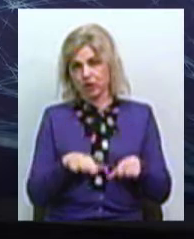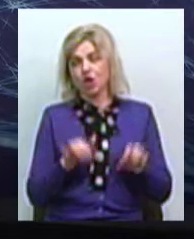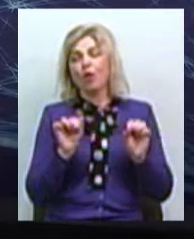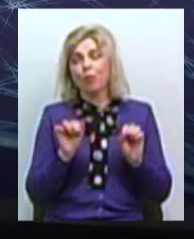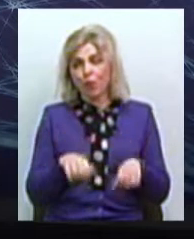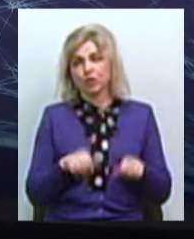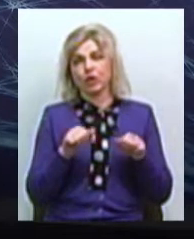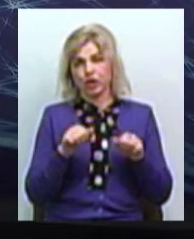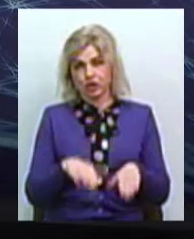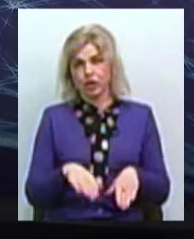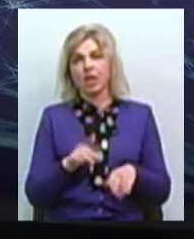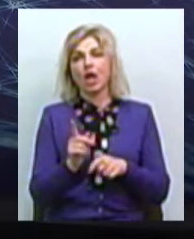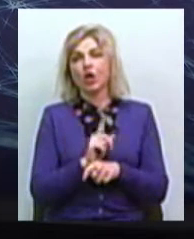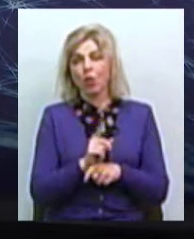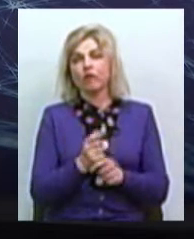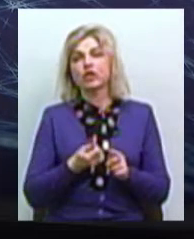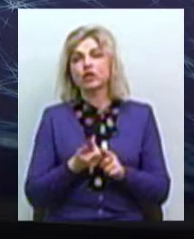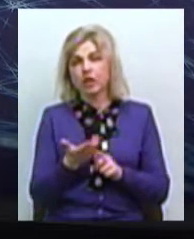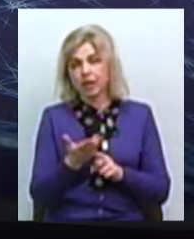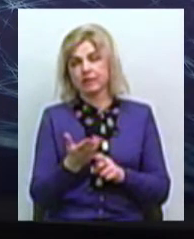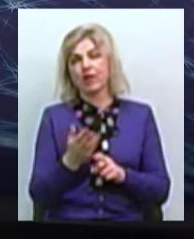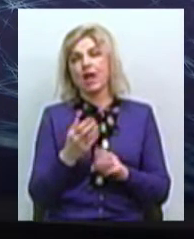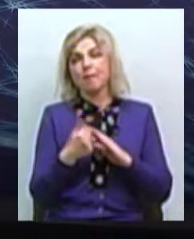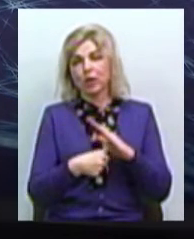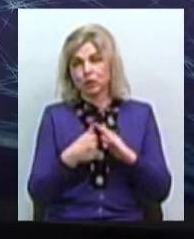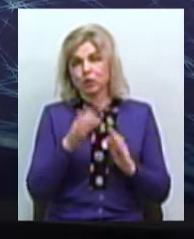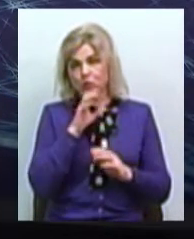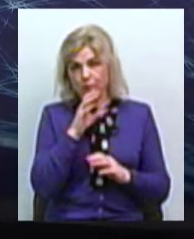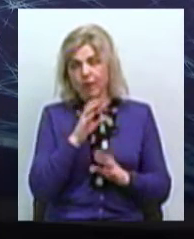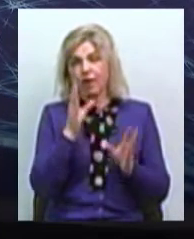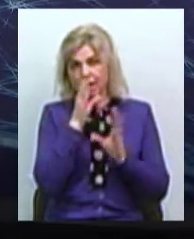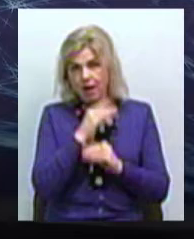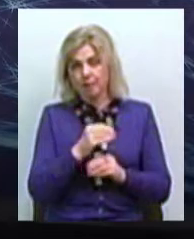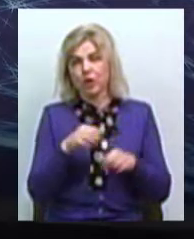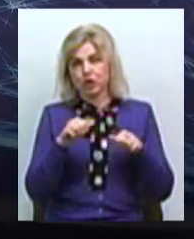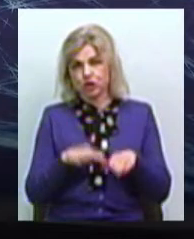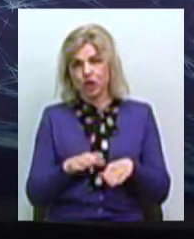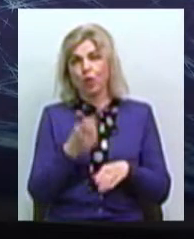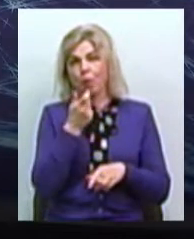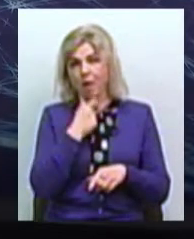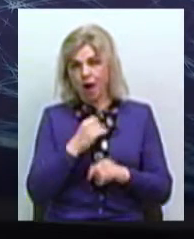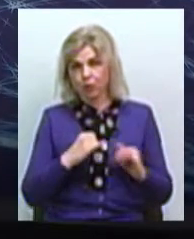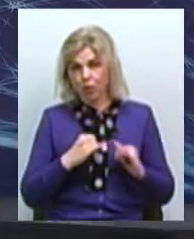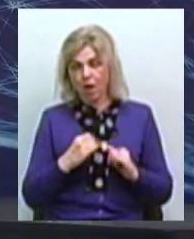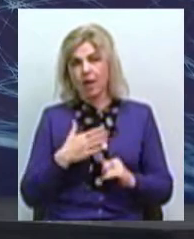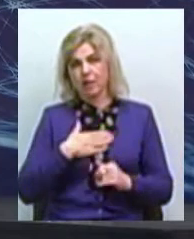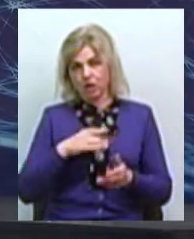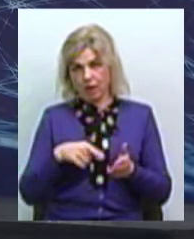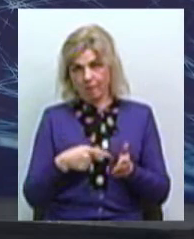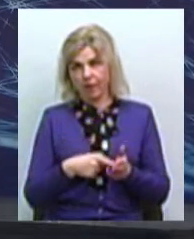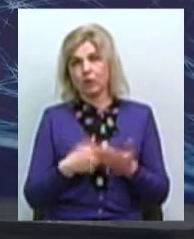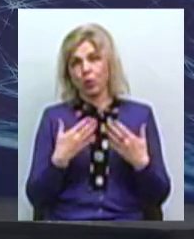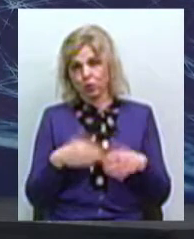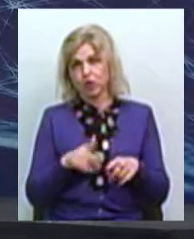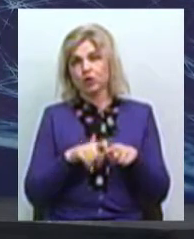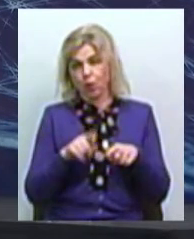гуманним методом. Регулювання чисельності безпритульних тварин, звичайно, реально вирішити гуманно. І я думаю, що наше місто вже закруг до цього,